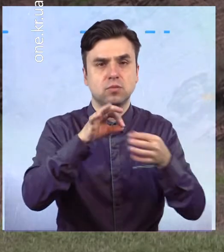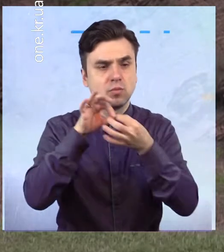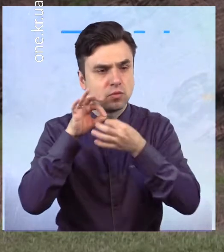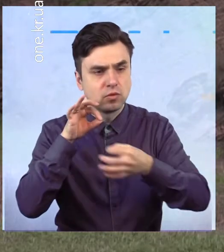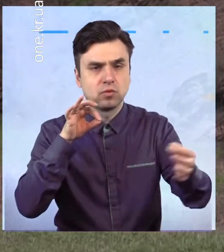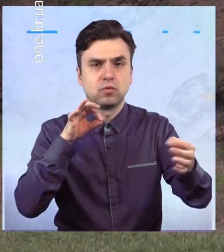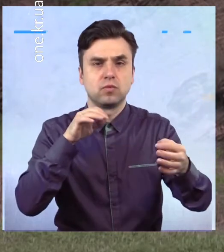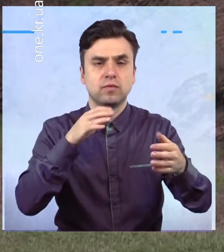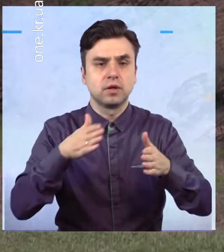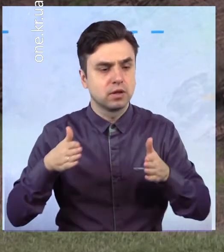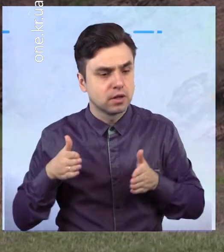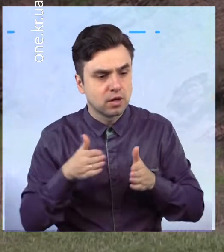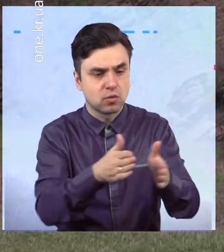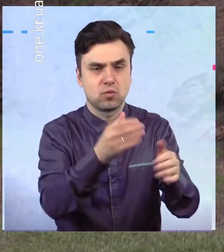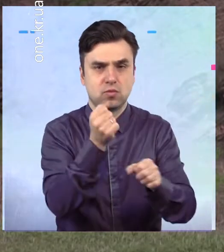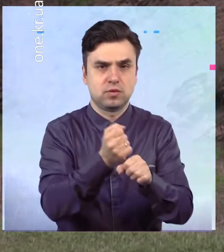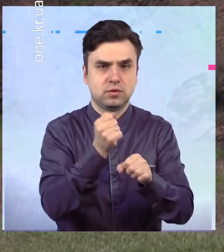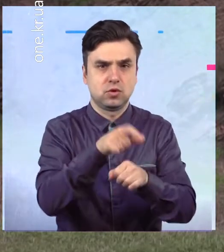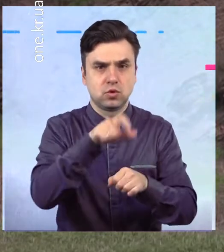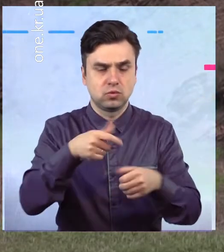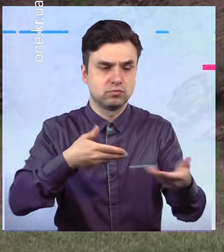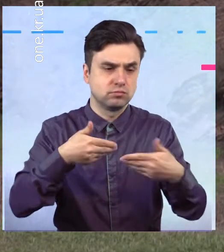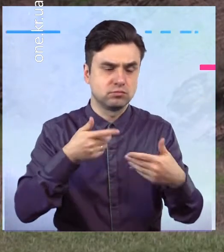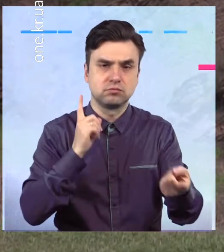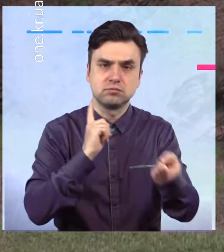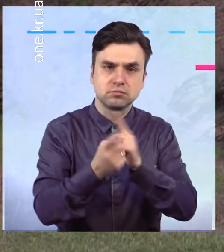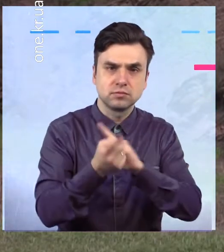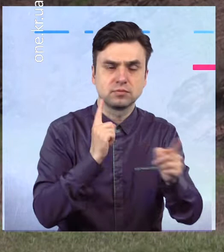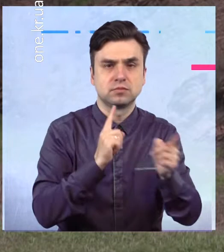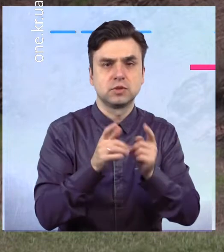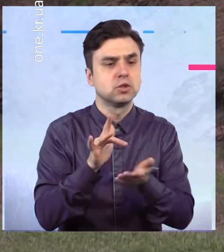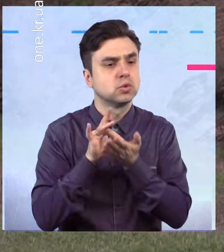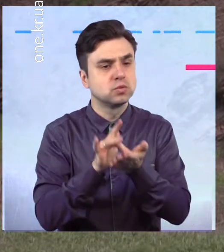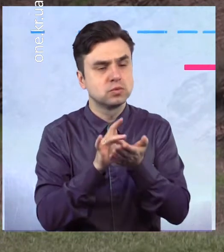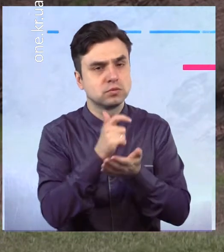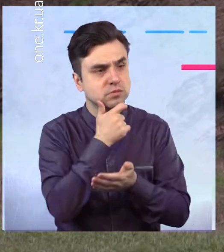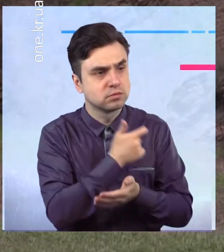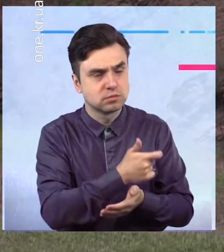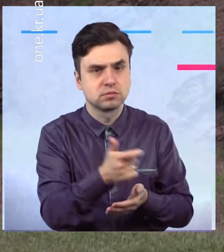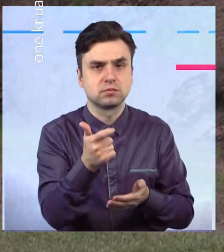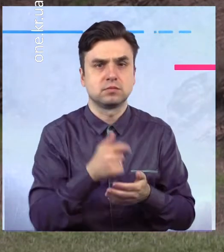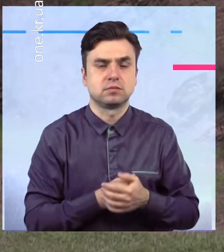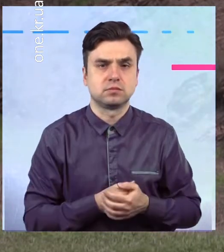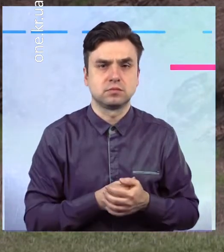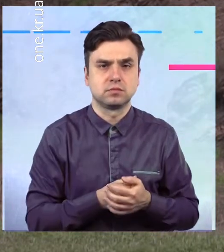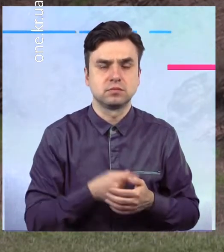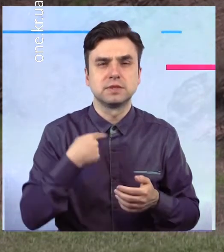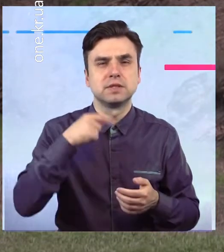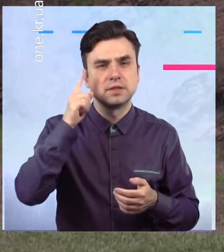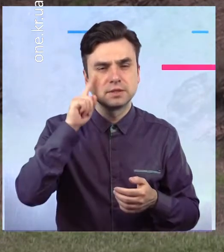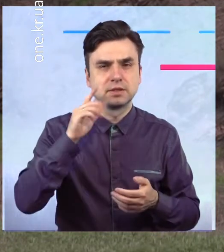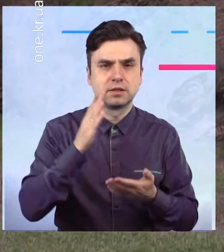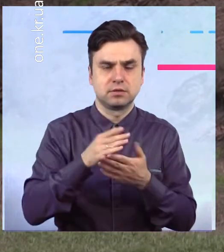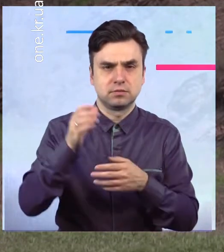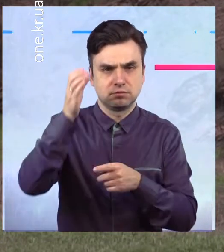прокласти маршрути і туристичні, і географічні. Бо я знаю, що спеціалісти з ПЕД